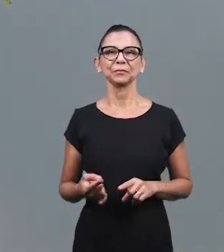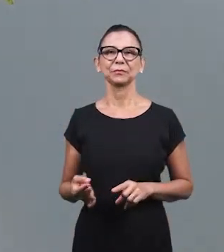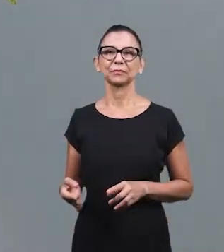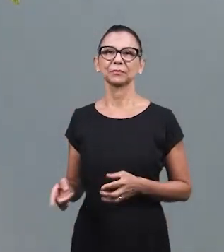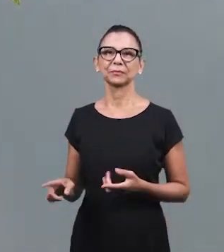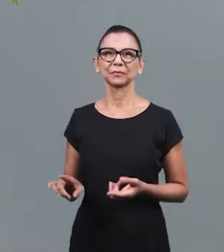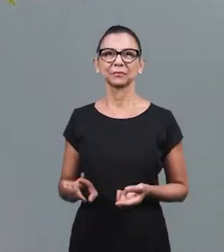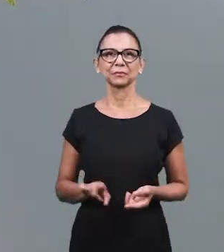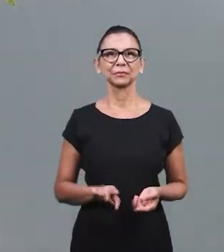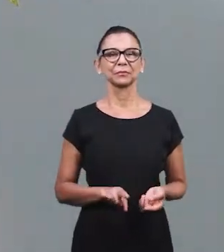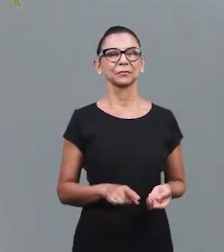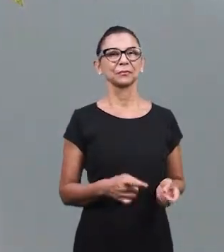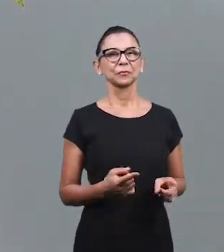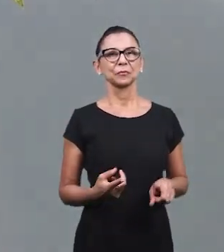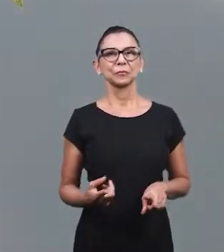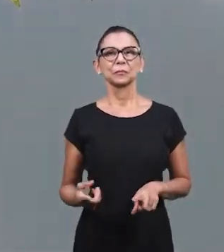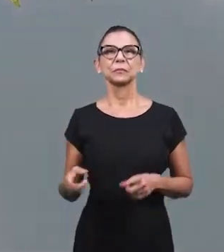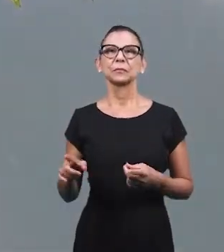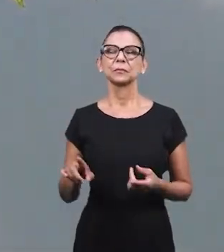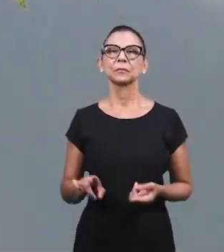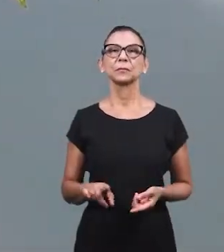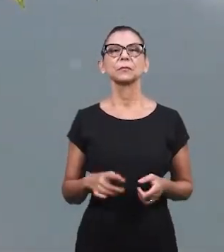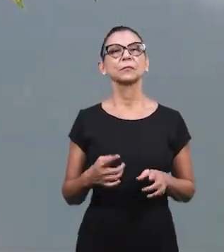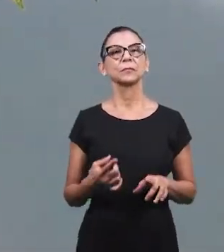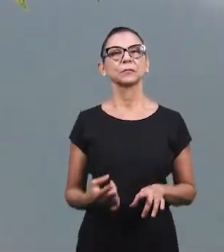Славить Господа От Всего Сердца